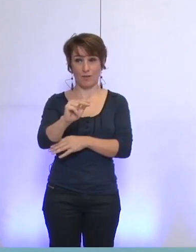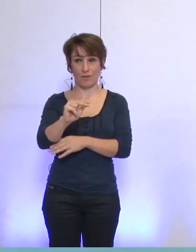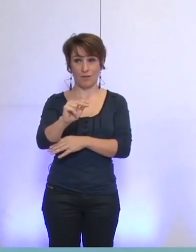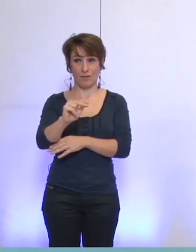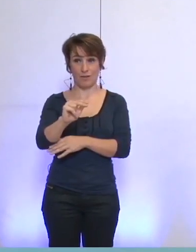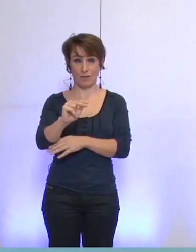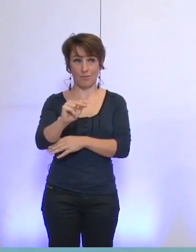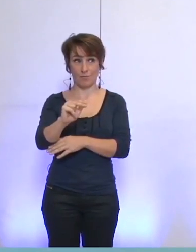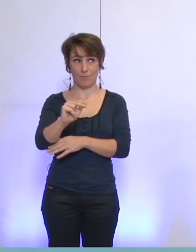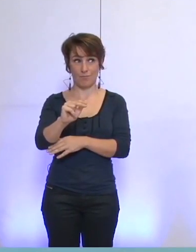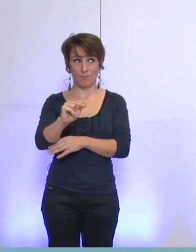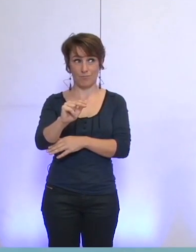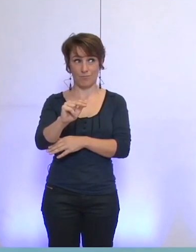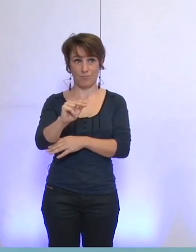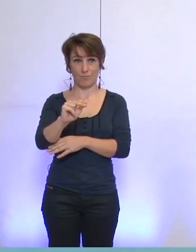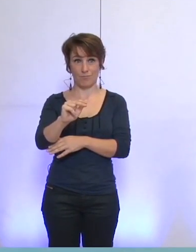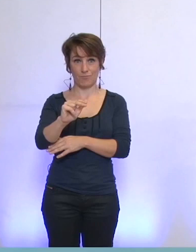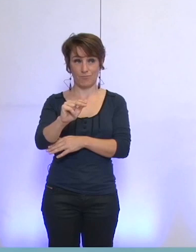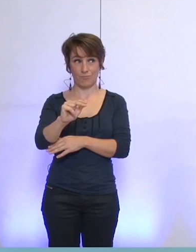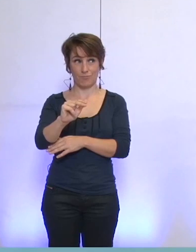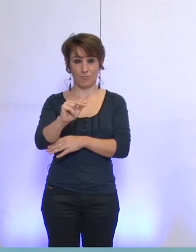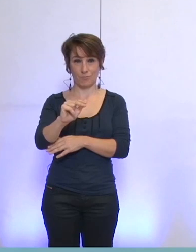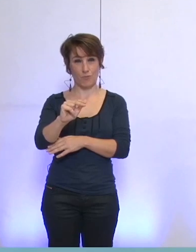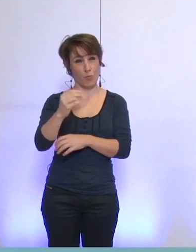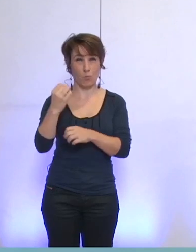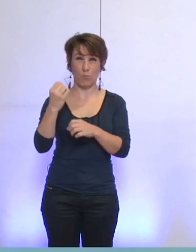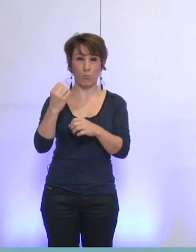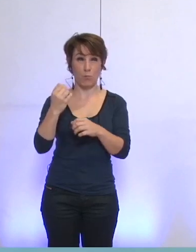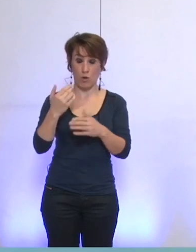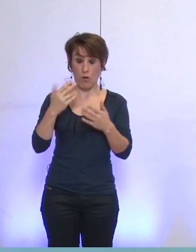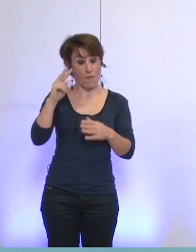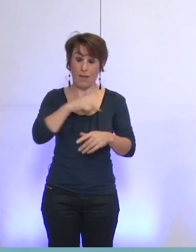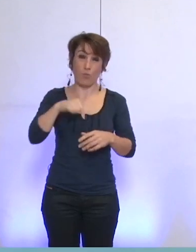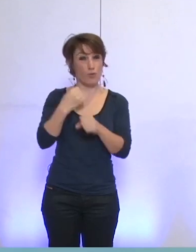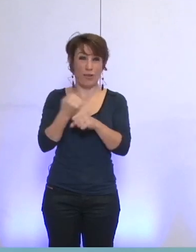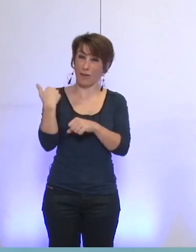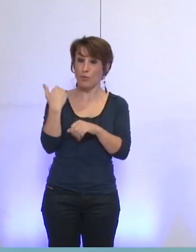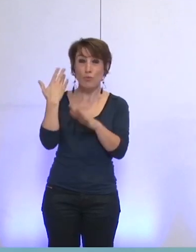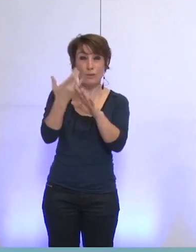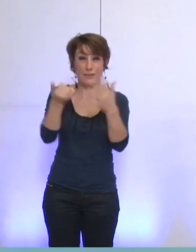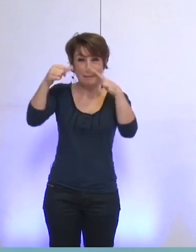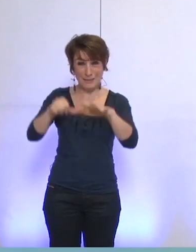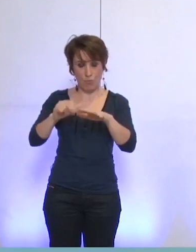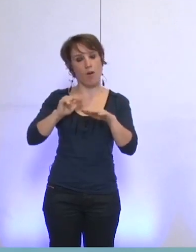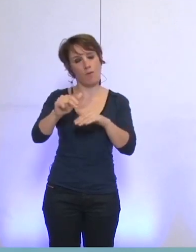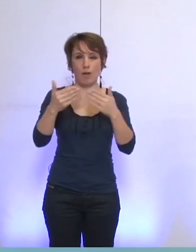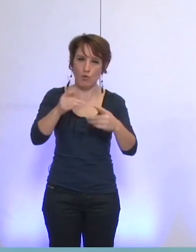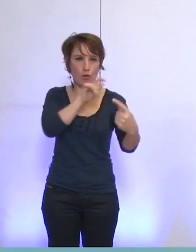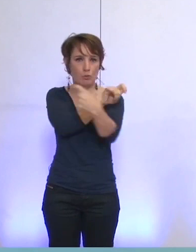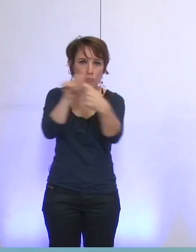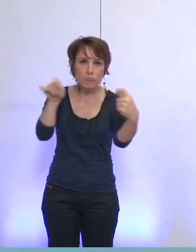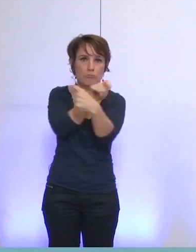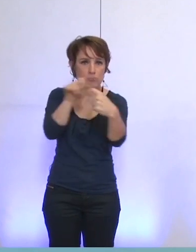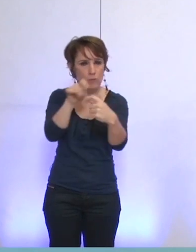après ce travail qui a déjà démarré il y a 6 mois, sur plusieurs points. Nous en aurons évidemment